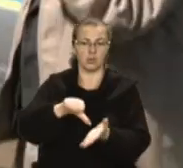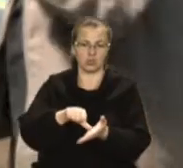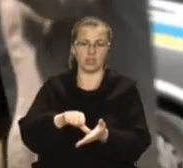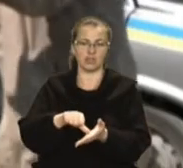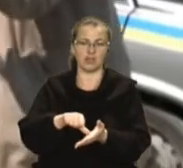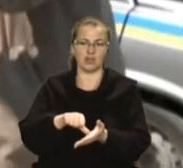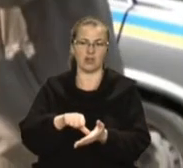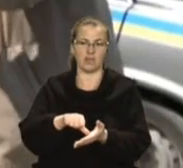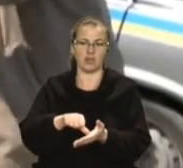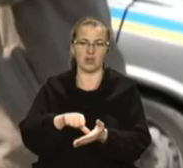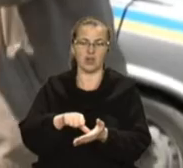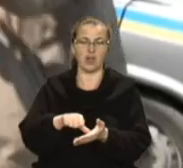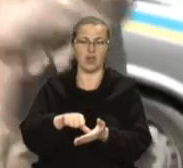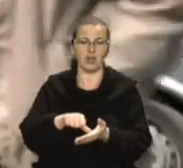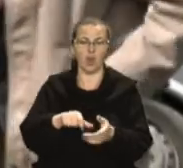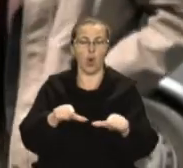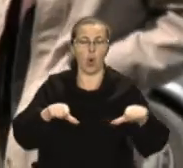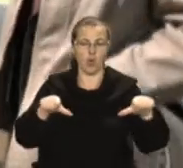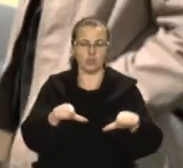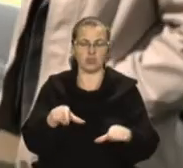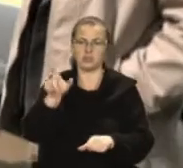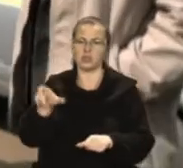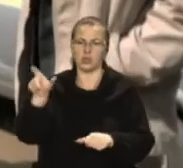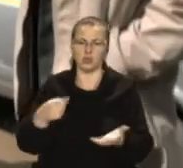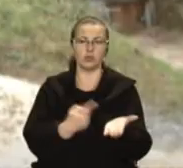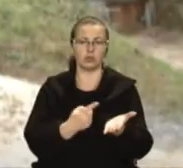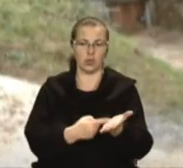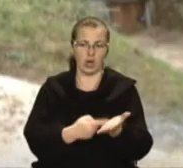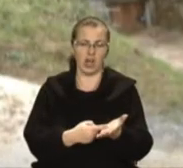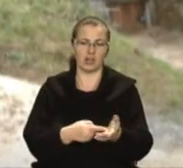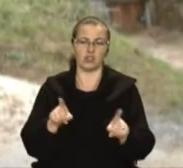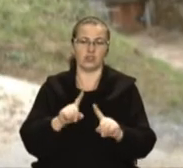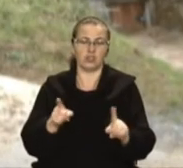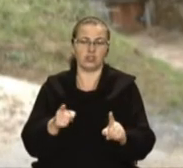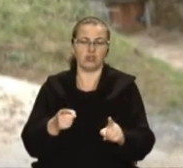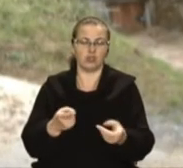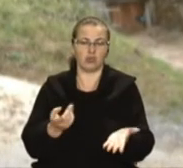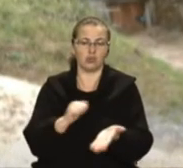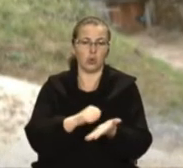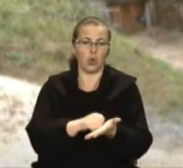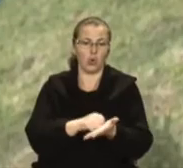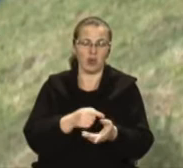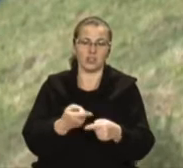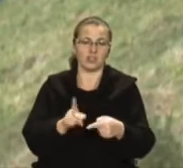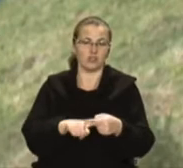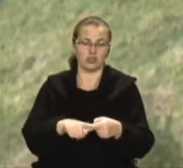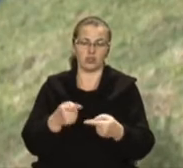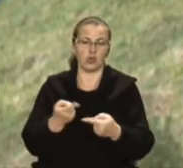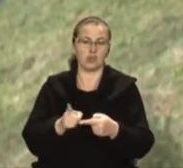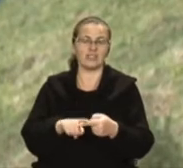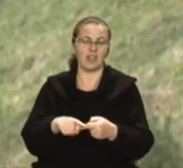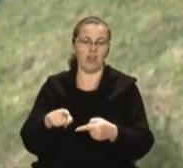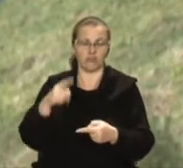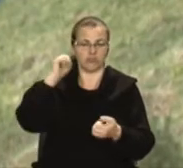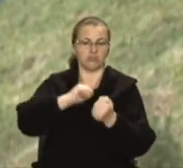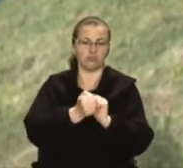місцеві мешканці і доводили, що документального підтвердження, що ця пам'ятка немає. Відповідно, свої роботи ні з ким і не були